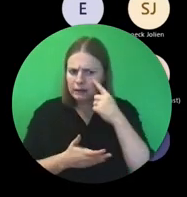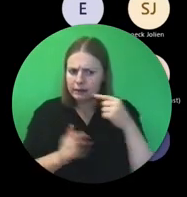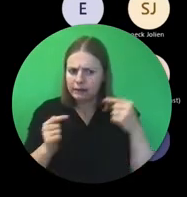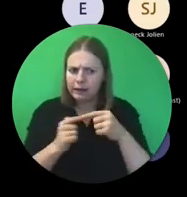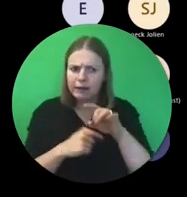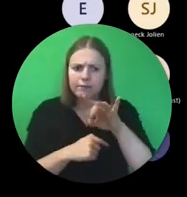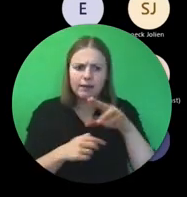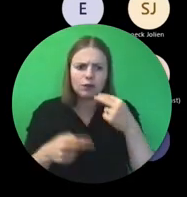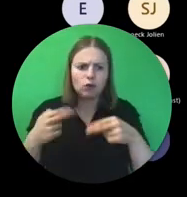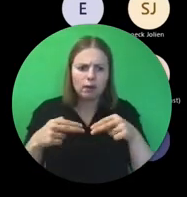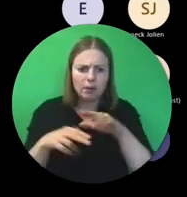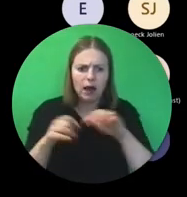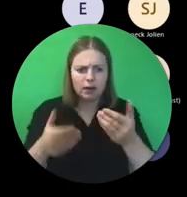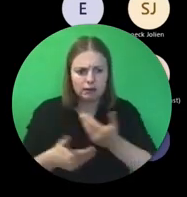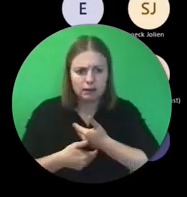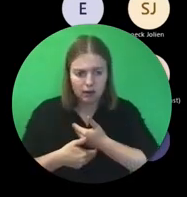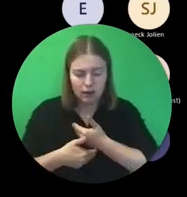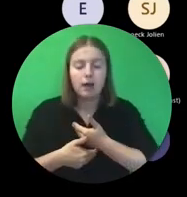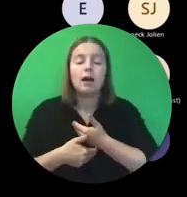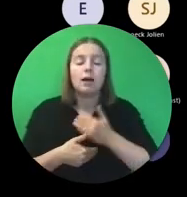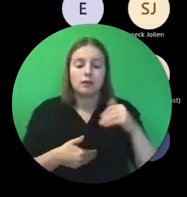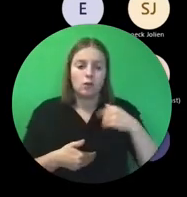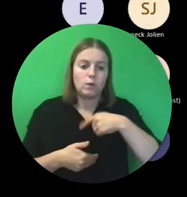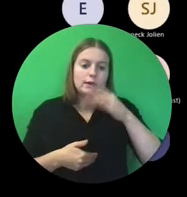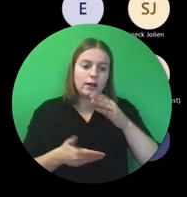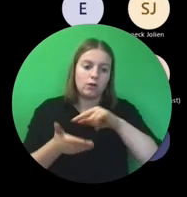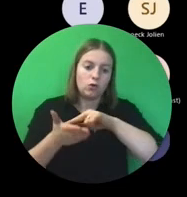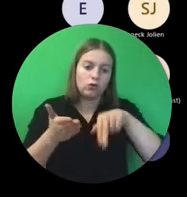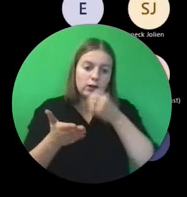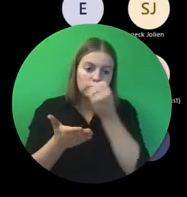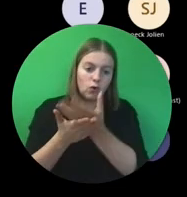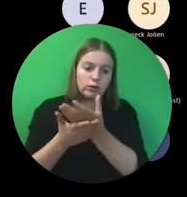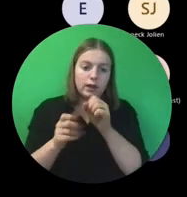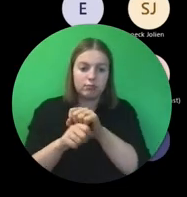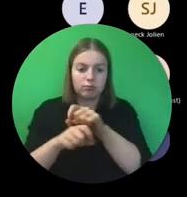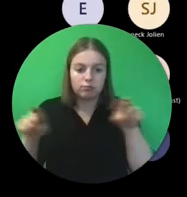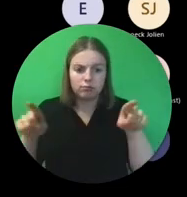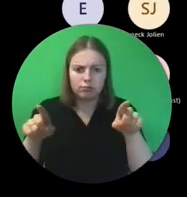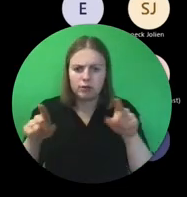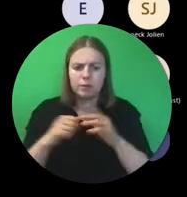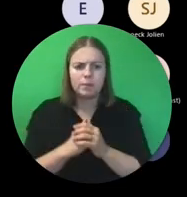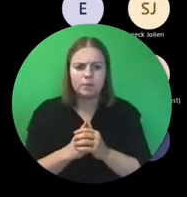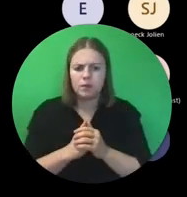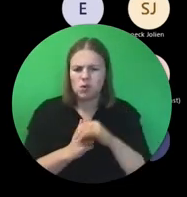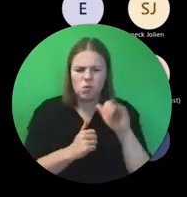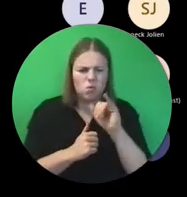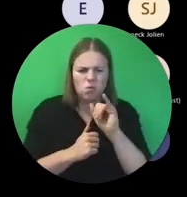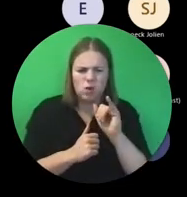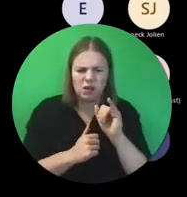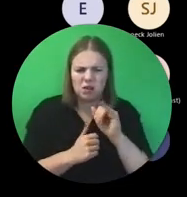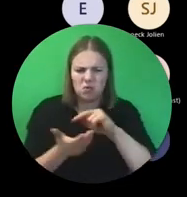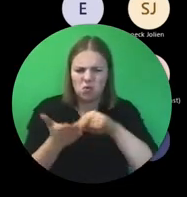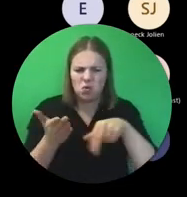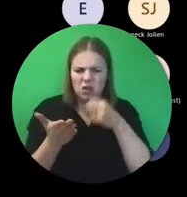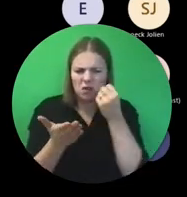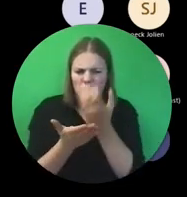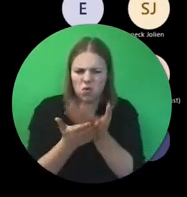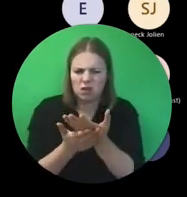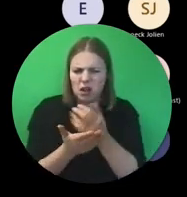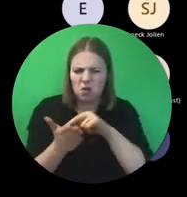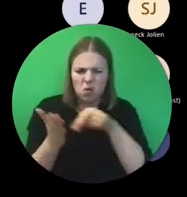november, dan ga je van ons een contract voorstel krijgen. En hoe ziet dat er nu, wat is dat nu voor iets, zo'n contract?